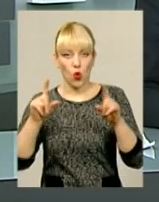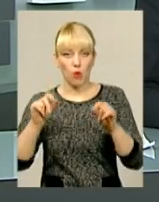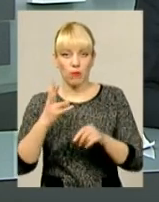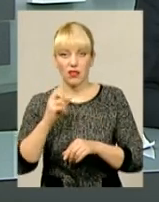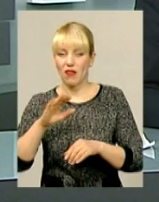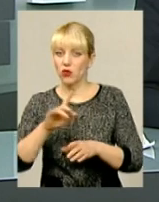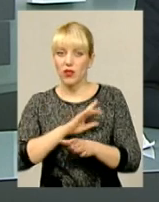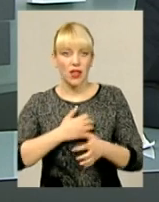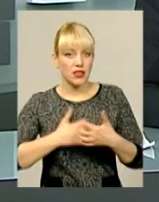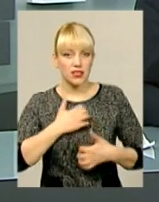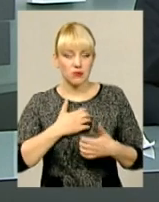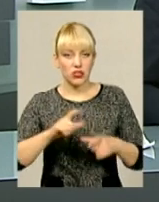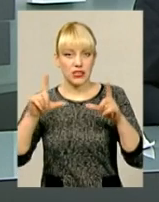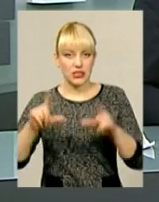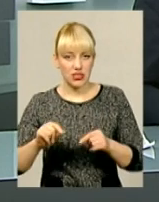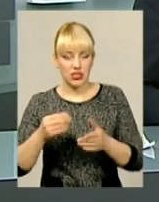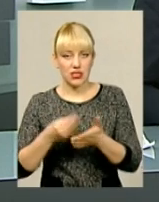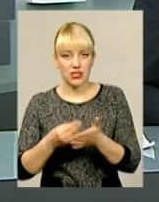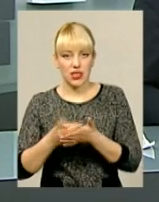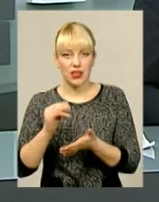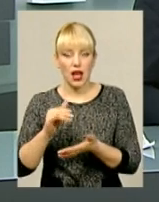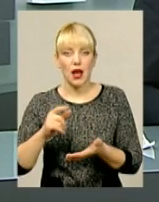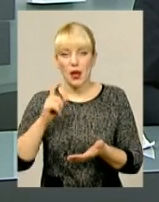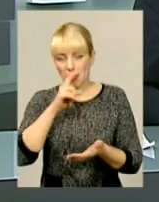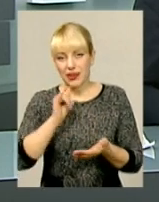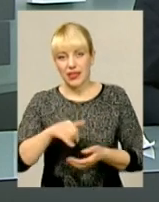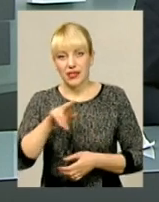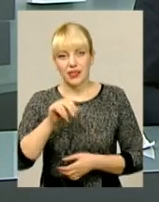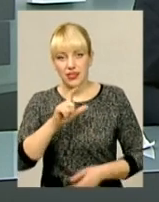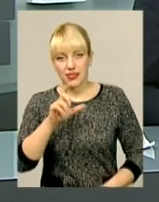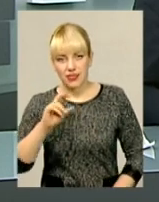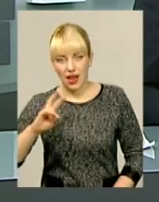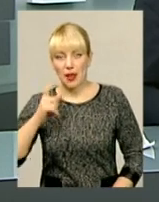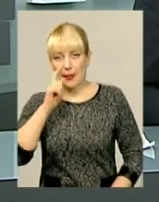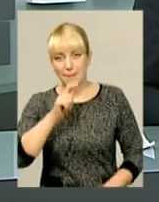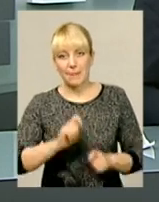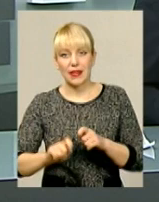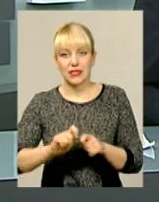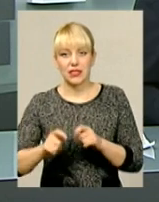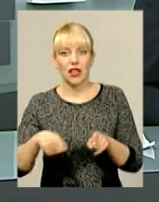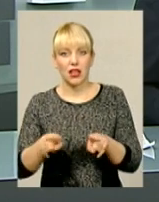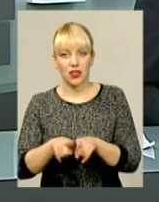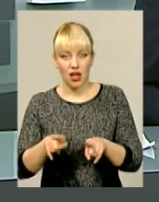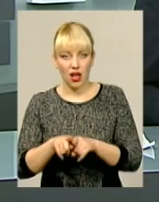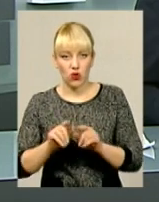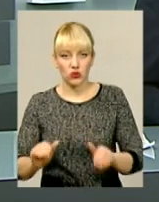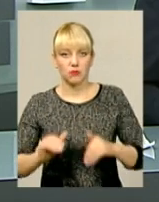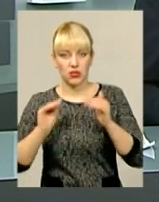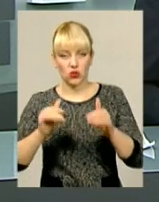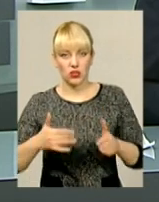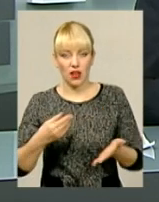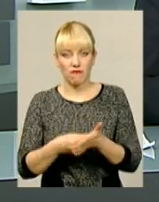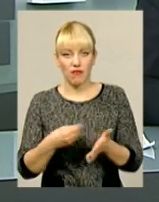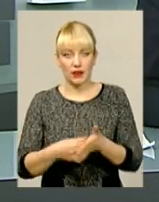пальне і мастила. Серед причин – підвищений попит на дизельне пальне і бензин. Окрім того, підскочила і вартість мінеральних добрив.